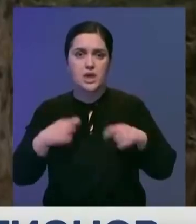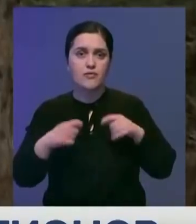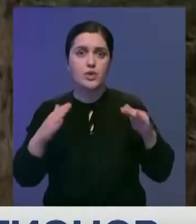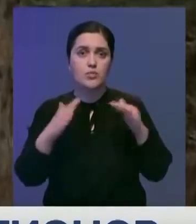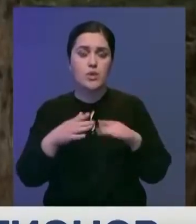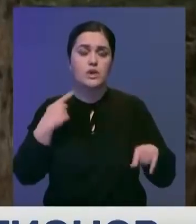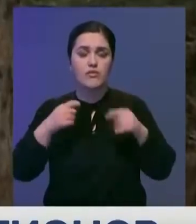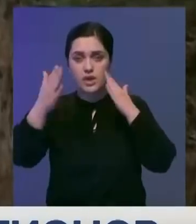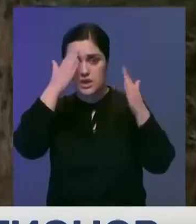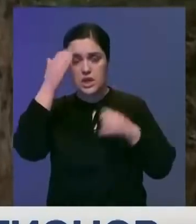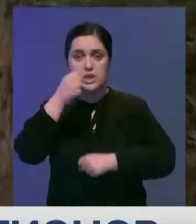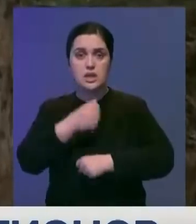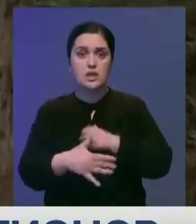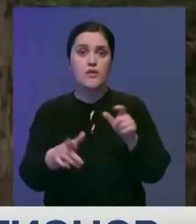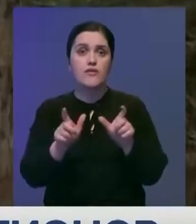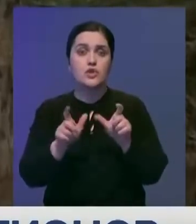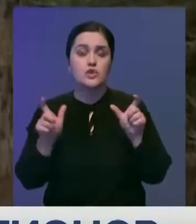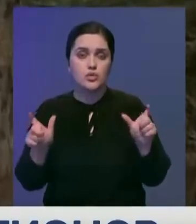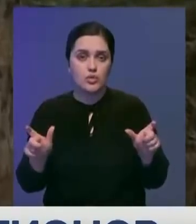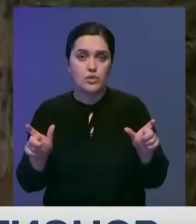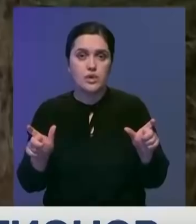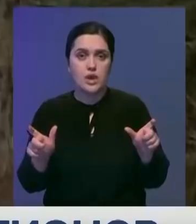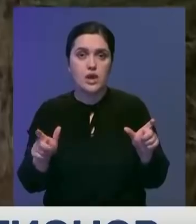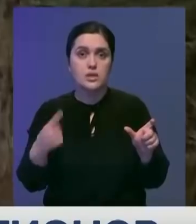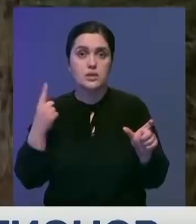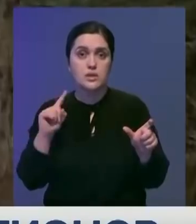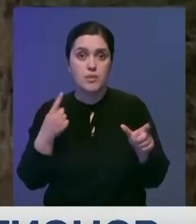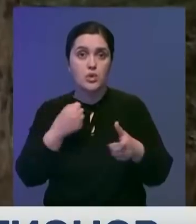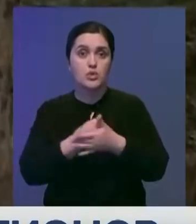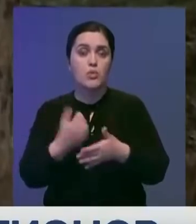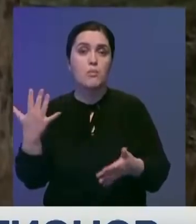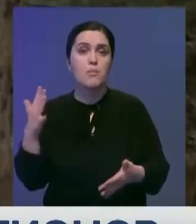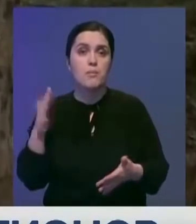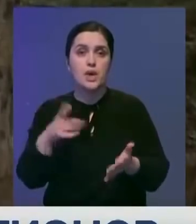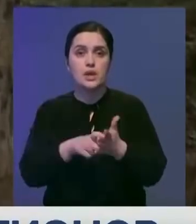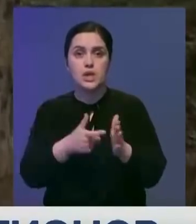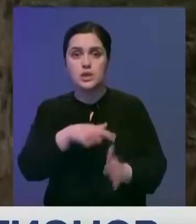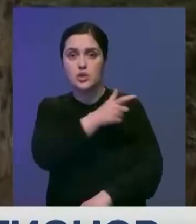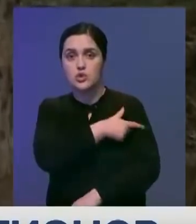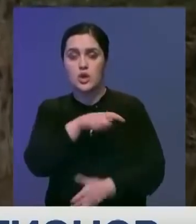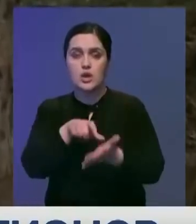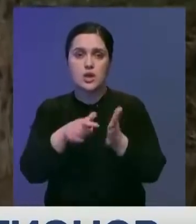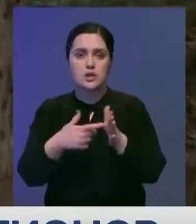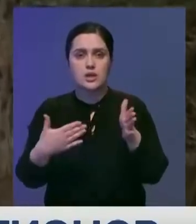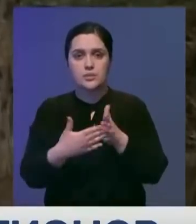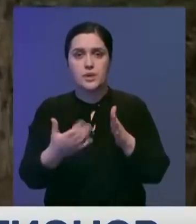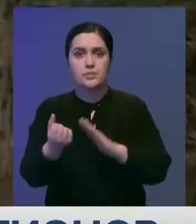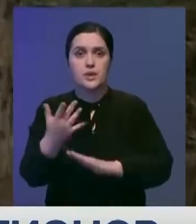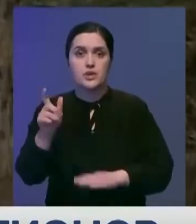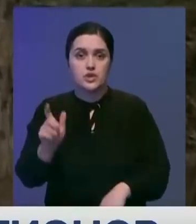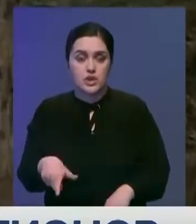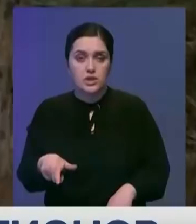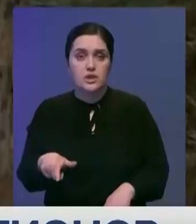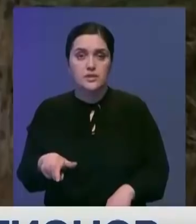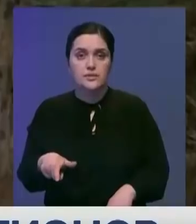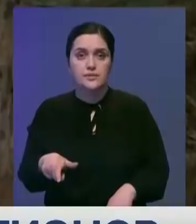-развлекательных центров. Школы переведены с 1 по 5 дежурные классы, не более 15 человек